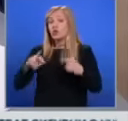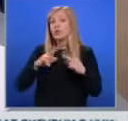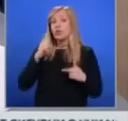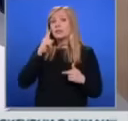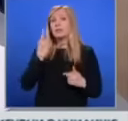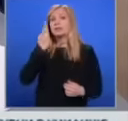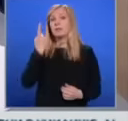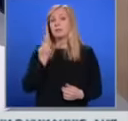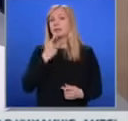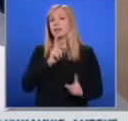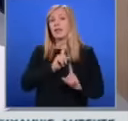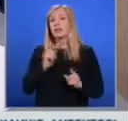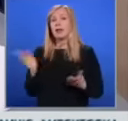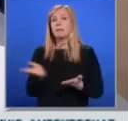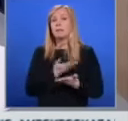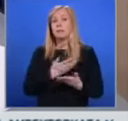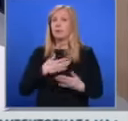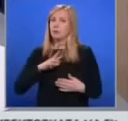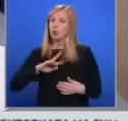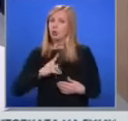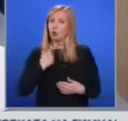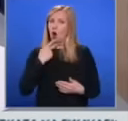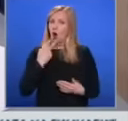сами, за да не мине. Има ли и друг отговор?